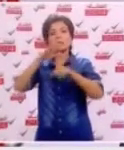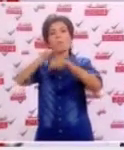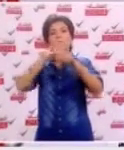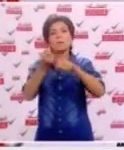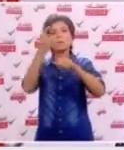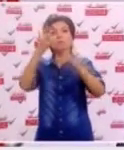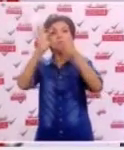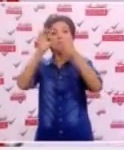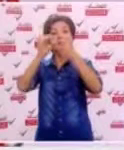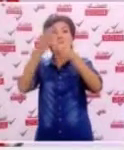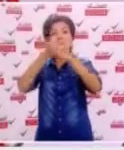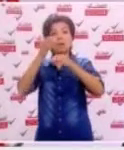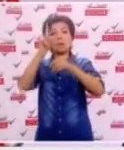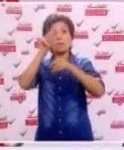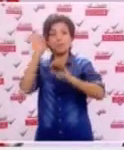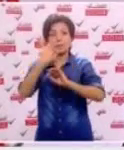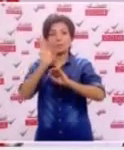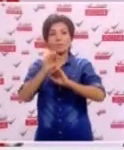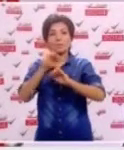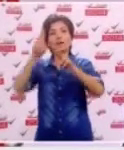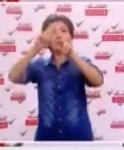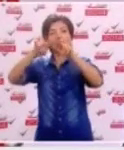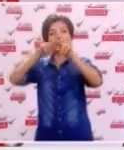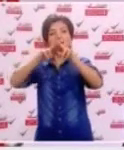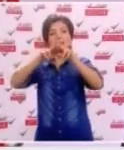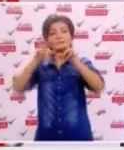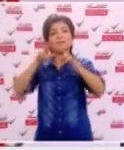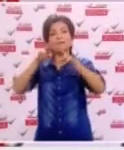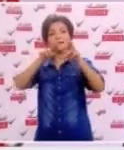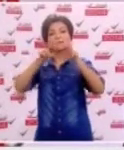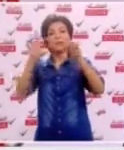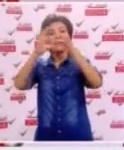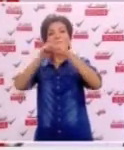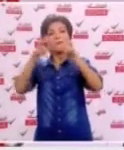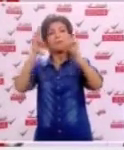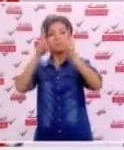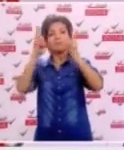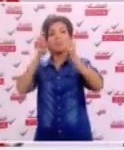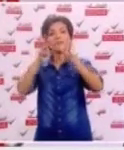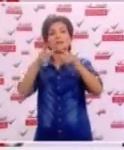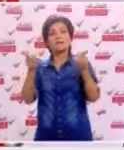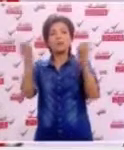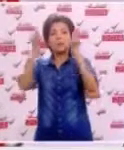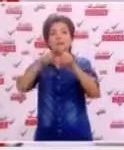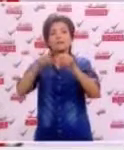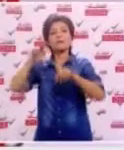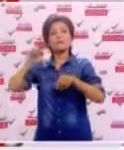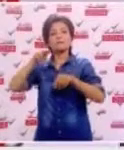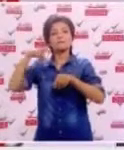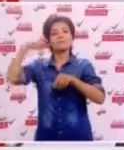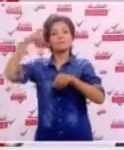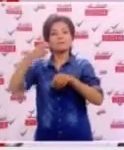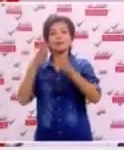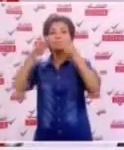160 مدرسة ما فيها شيء ماء تعزيز شبكة الطرقات بولايتنا وربطها بالطريق السريعة وإعادة بعث السكة الحديدية